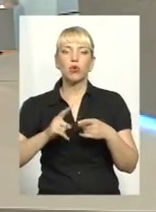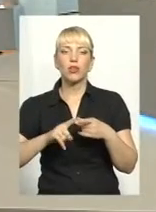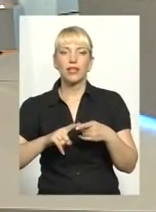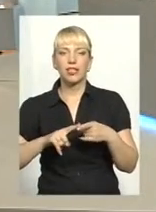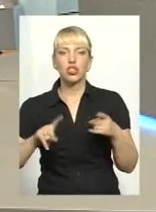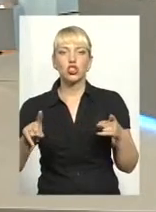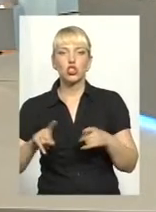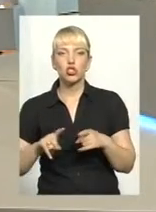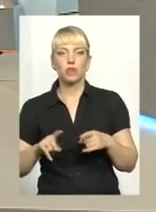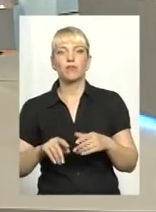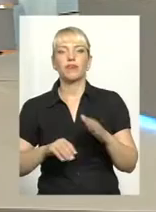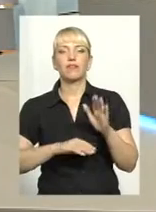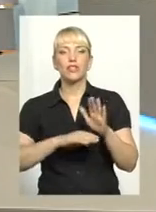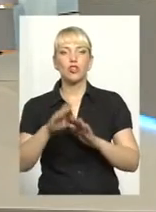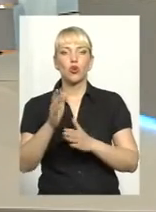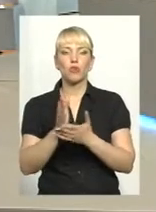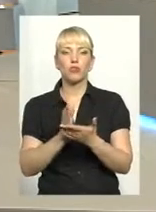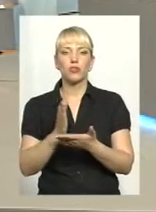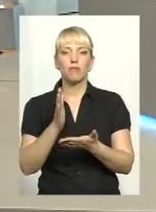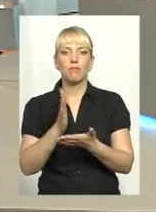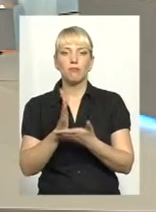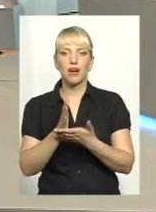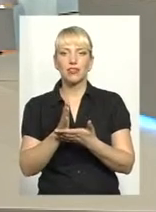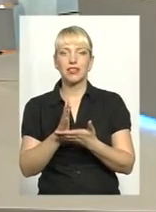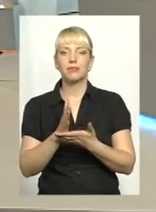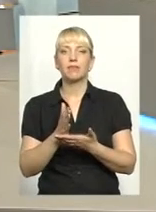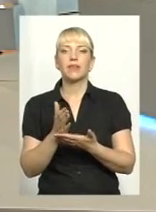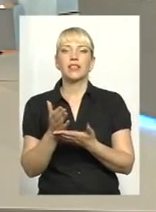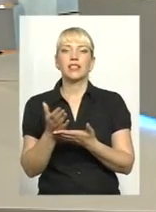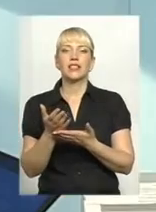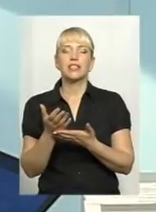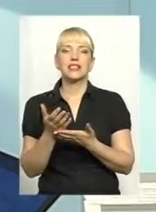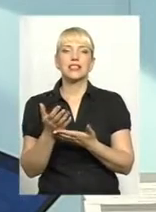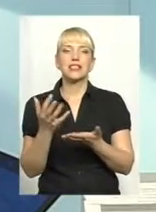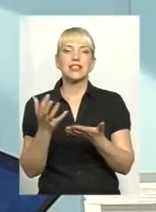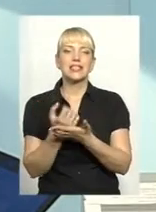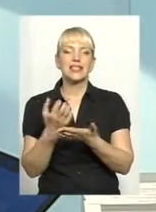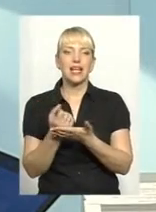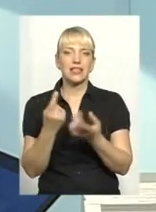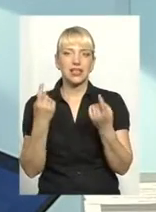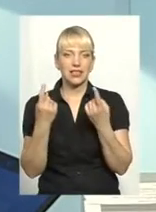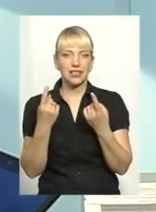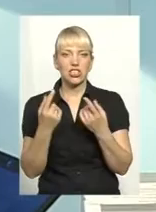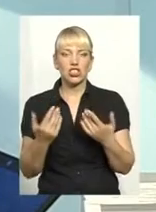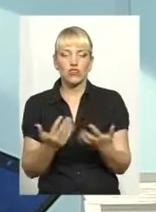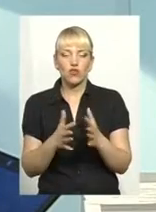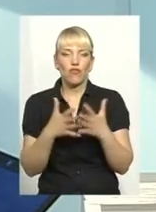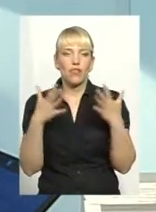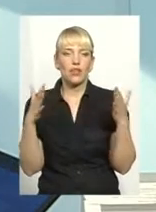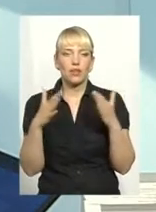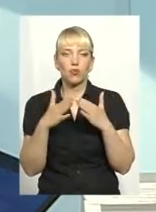високопоцадовці мають статки, живуть в великих будинках, не декларують їх